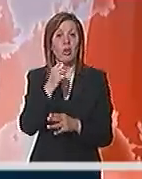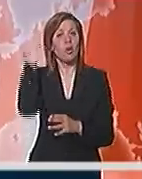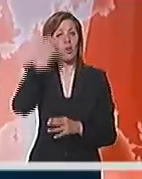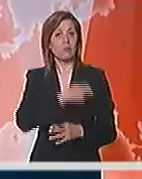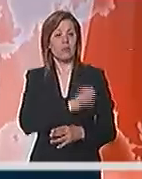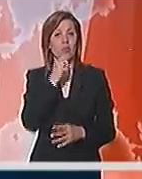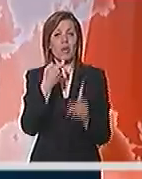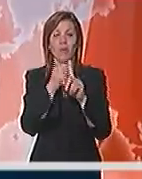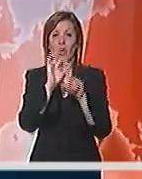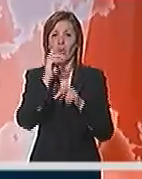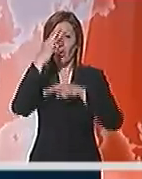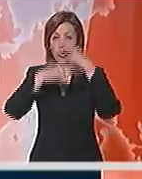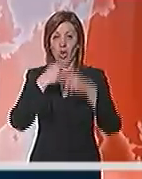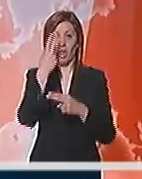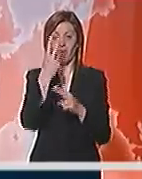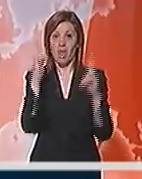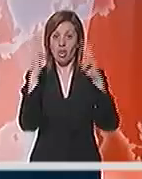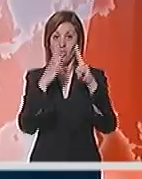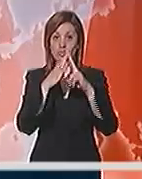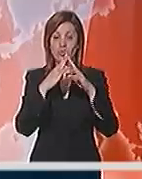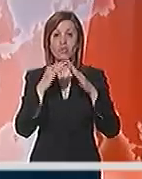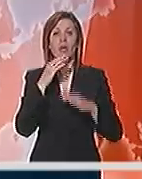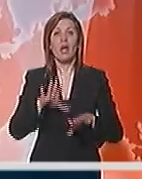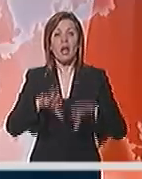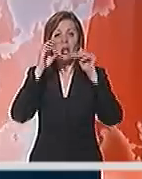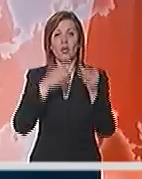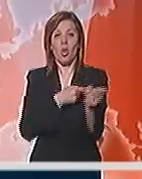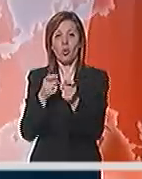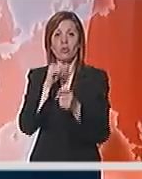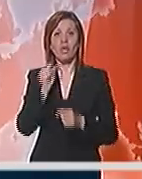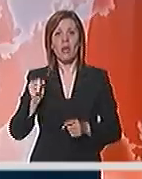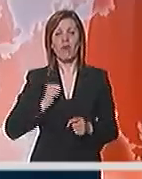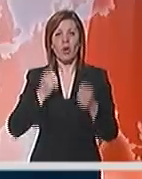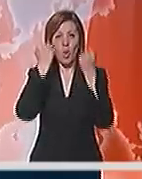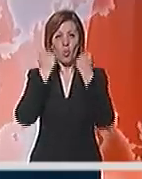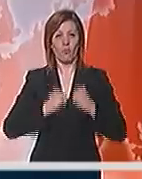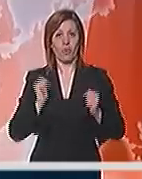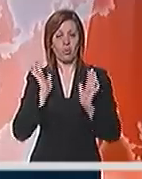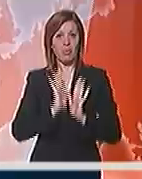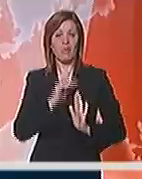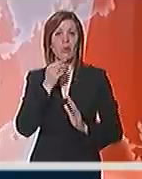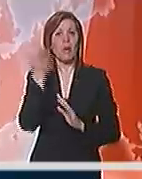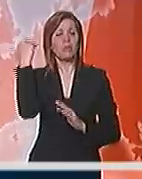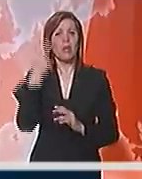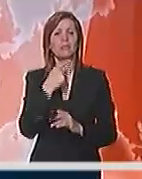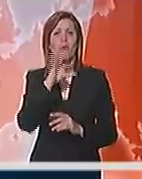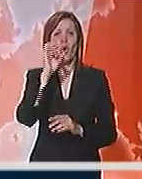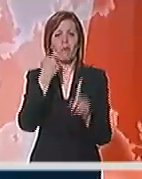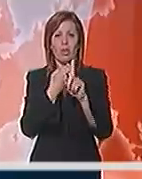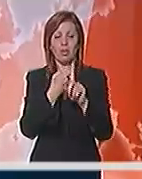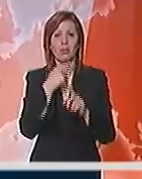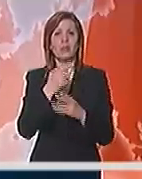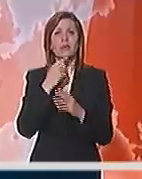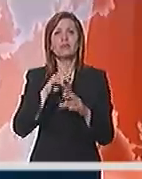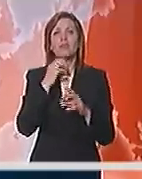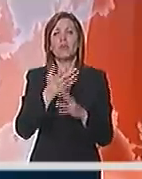policija i Kforsu kontrolom dve kuće u Begrancu pronašli oružje i vojne uniforme Oslobodiločke vojske Kosova smeštene